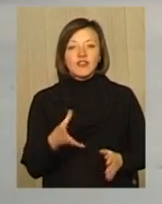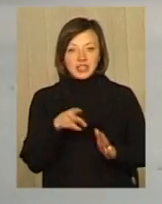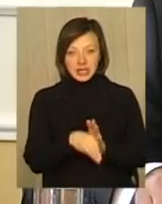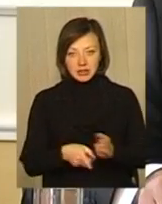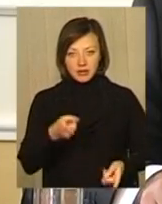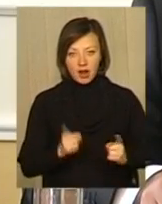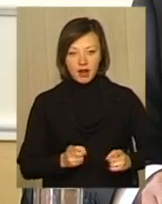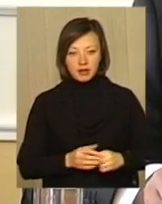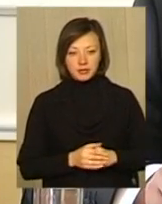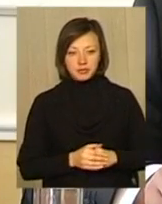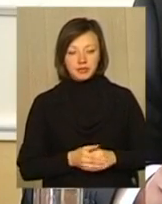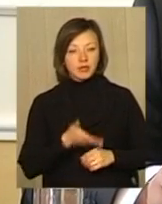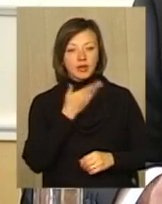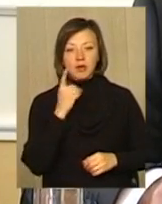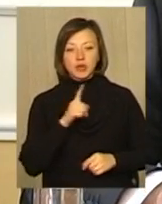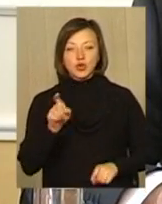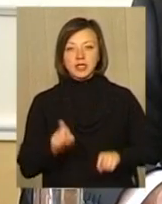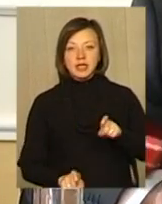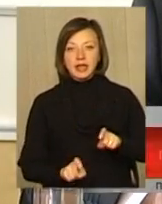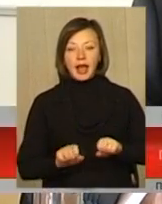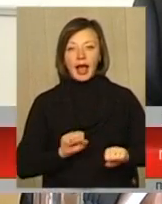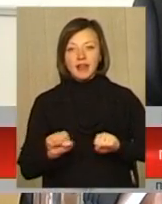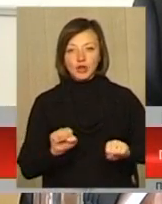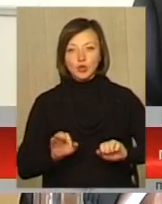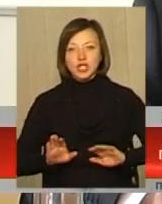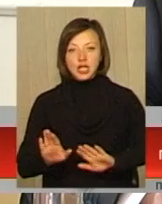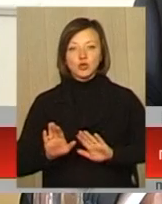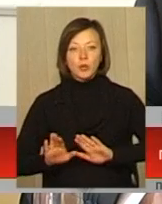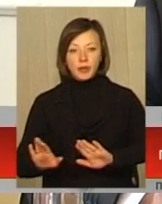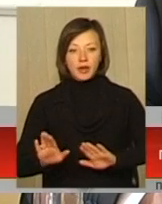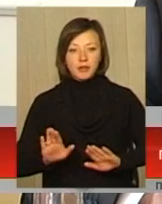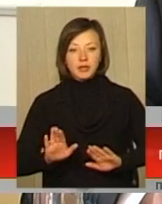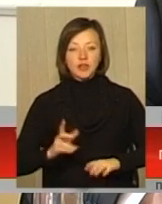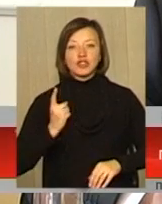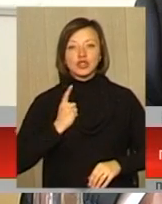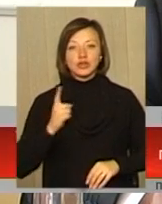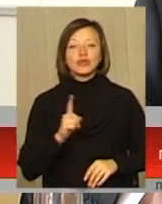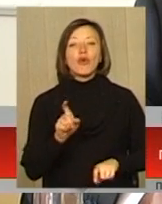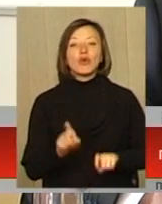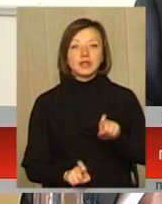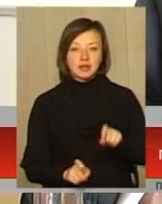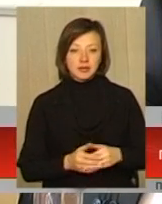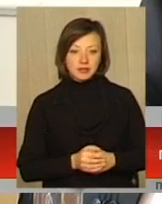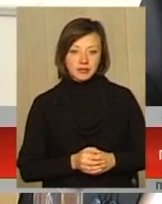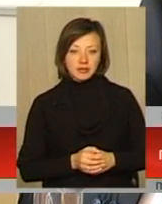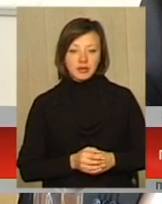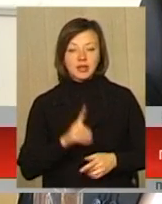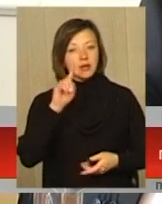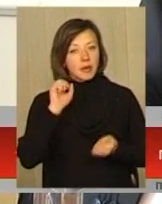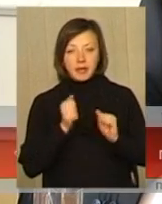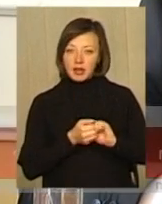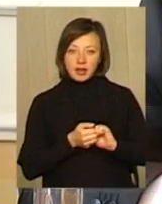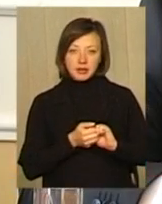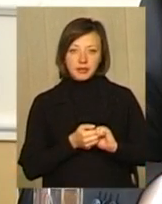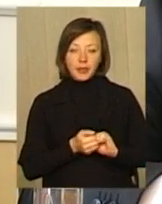у реальне. Нема чого сидіти керівнику чи заступникам по галузях і відчікувати, чого ти сидиш один з другим. Запам'ятайте,